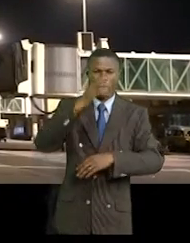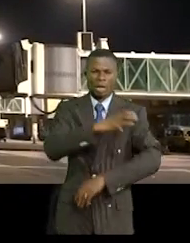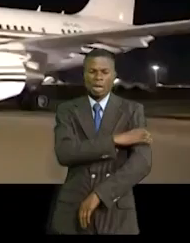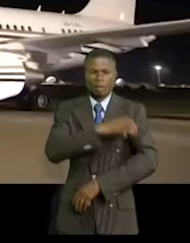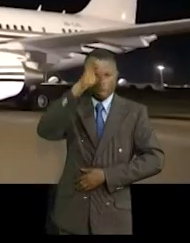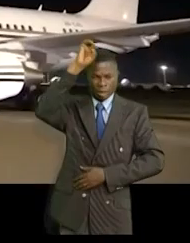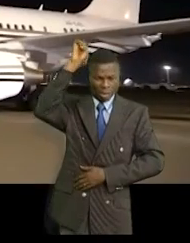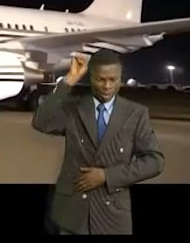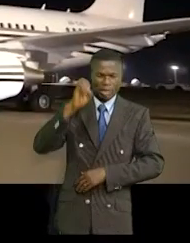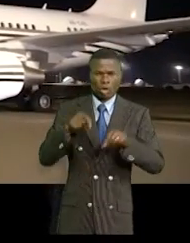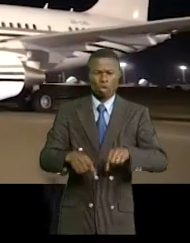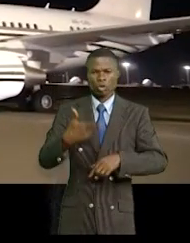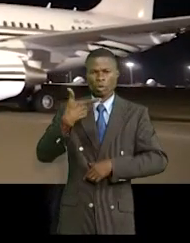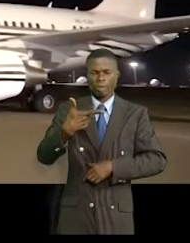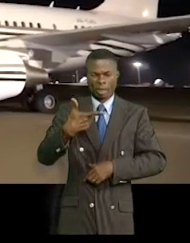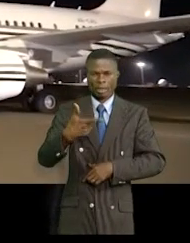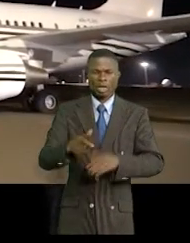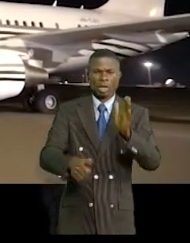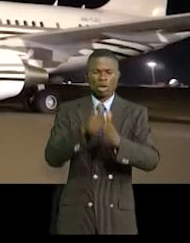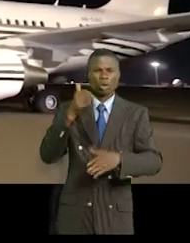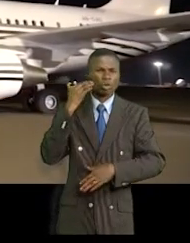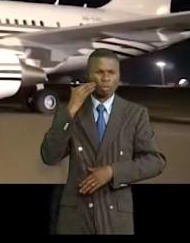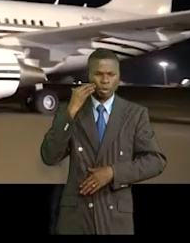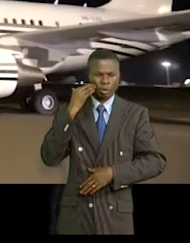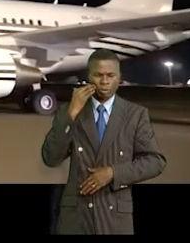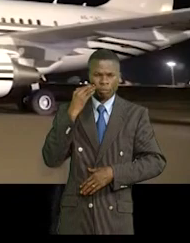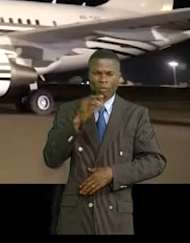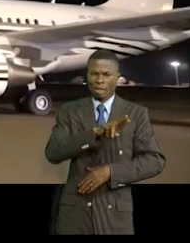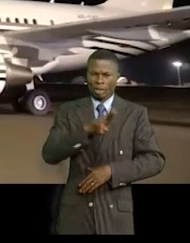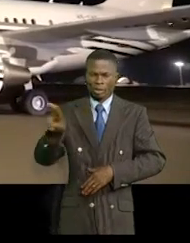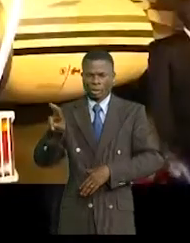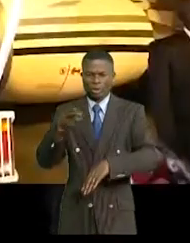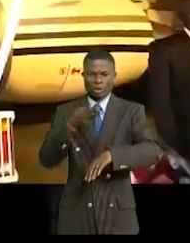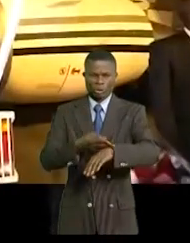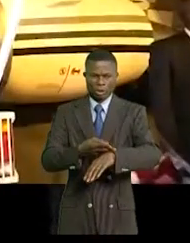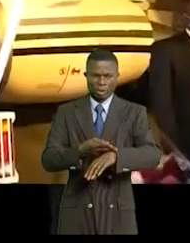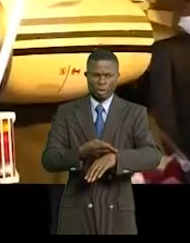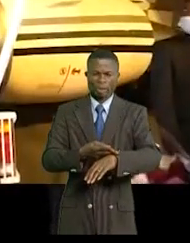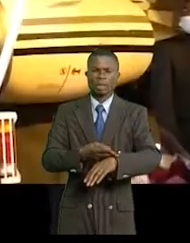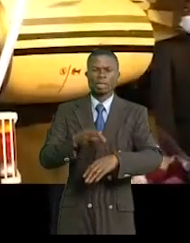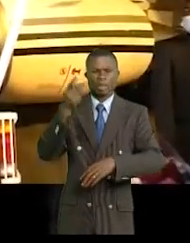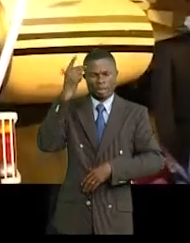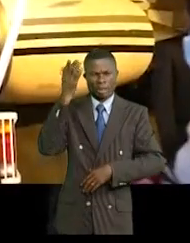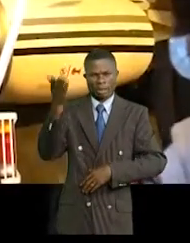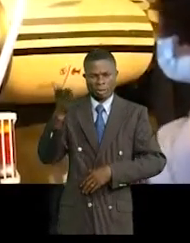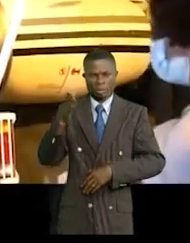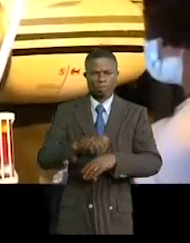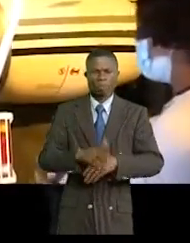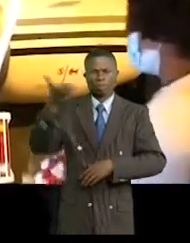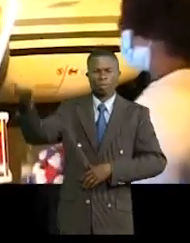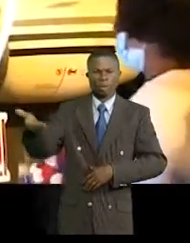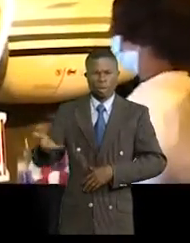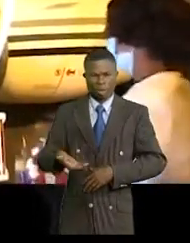ce mardi 11 mai 2021 à 2h10, 2h de moins à Kinshasa. Il a été salué